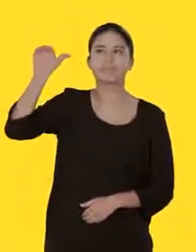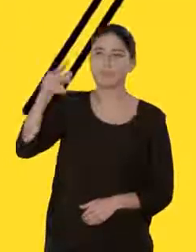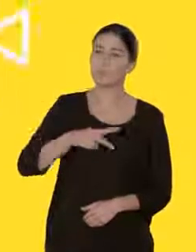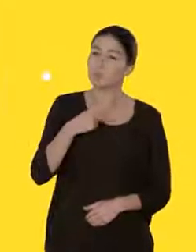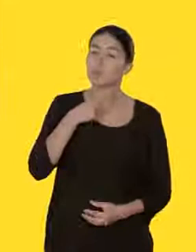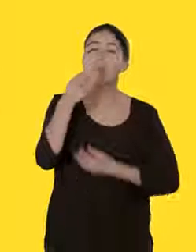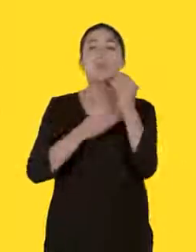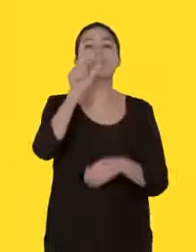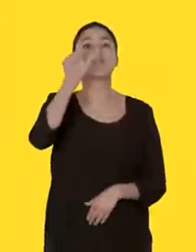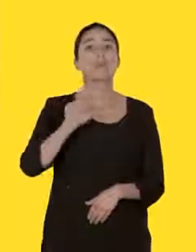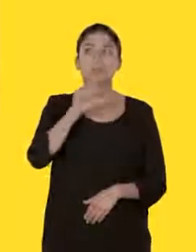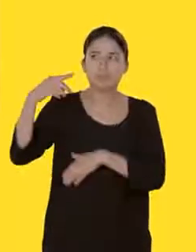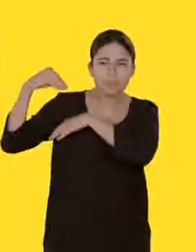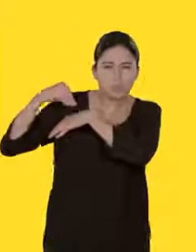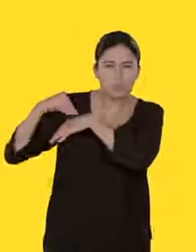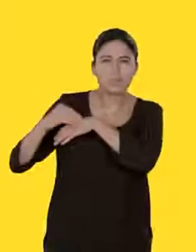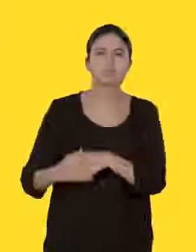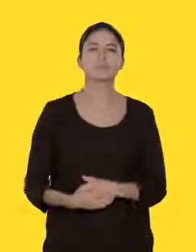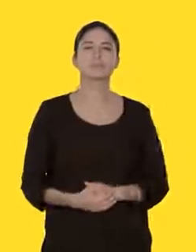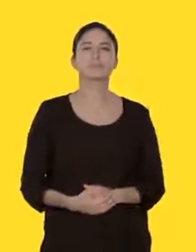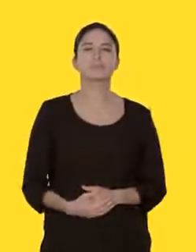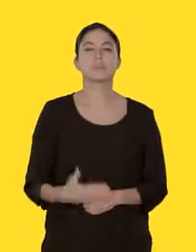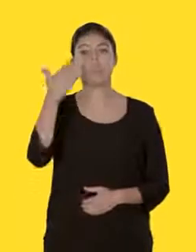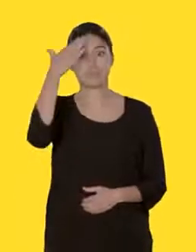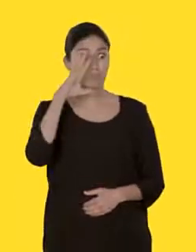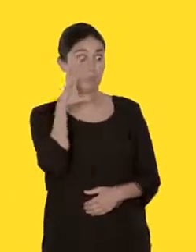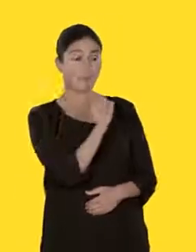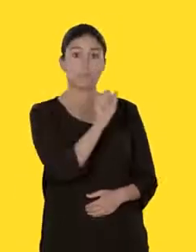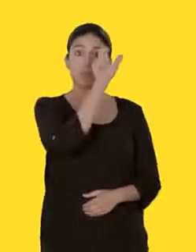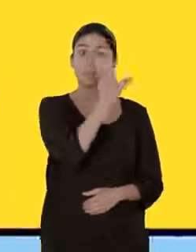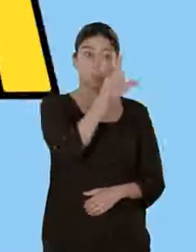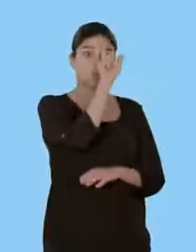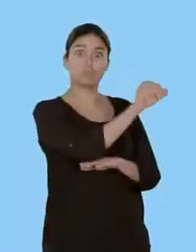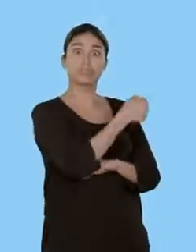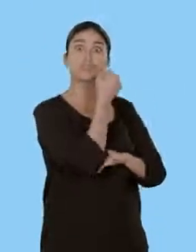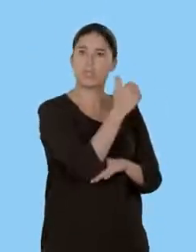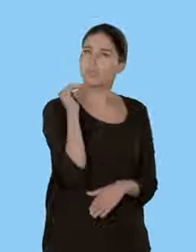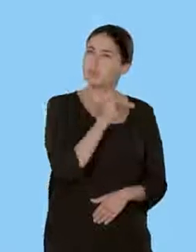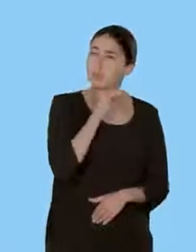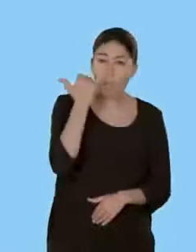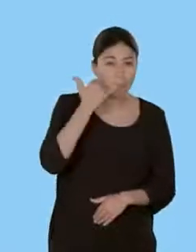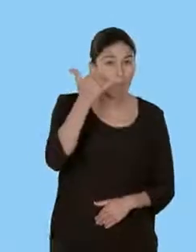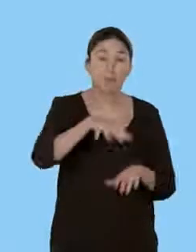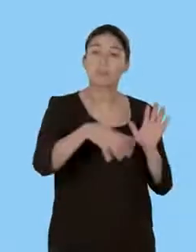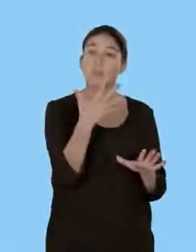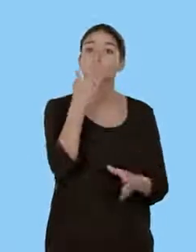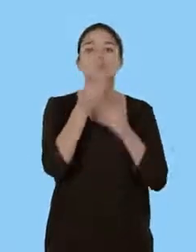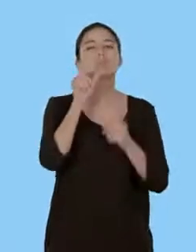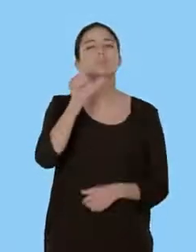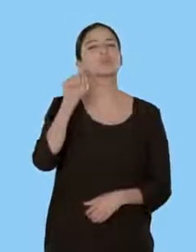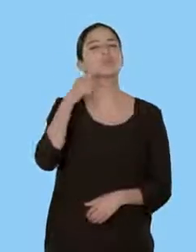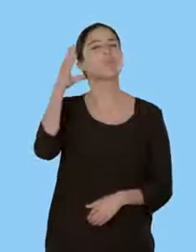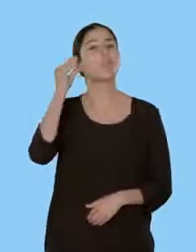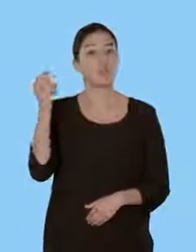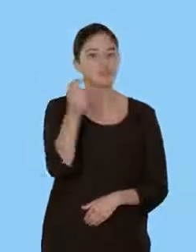Si vous prenez des médicaments, demandez conseil à votre médecin ou à votre pharmacien. Si vous voyez une personne victime d'un malaise,